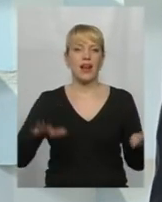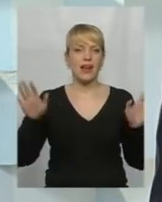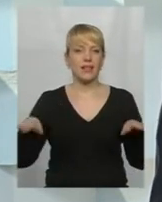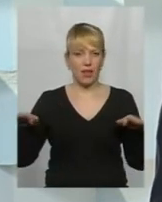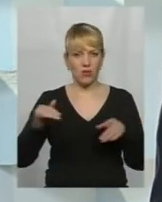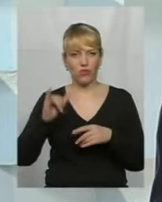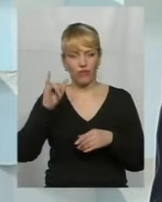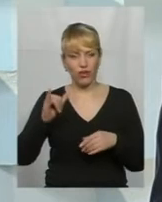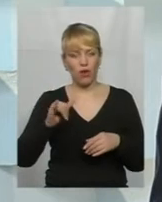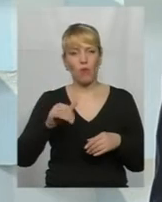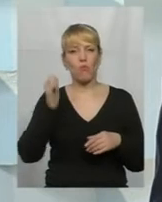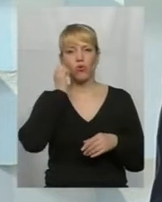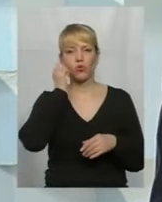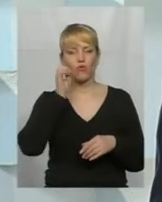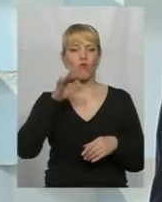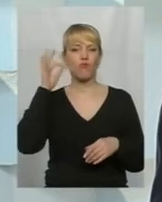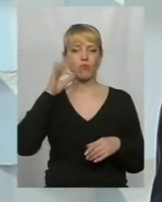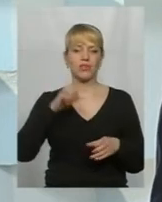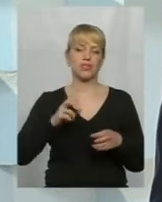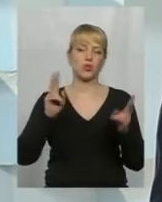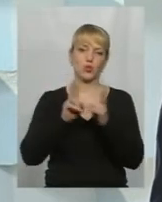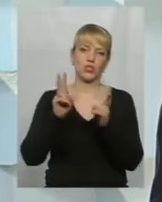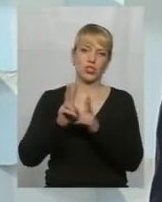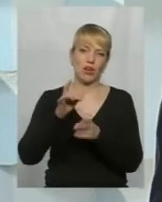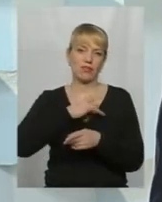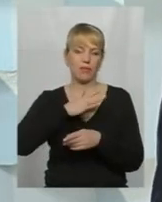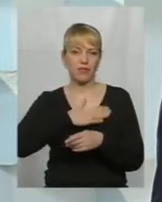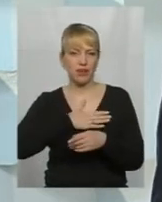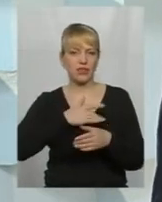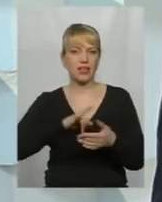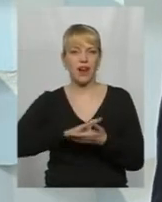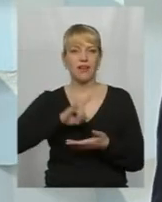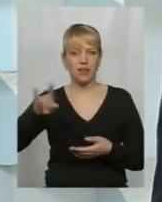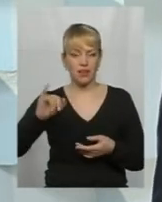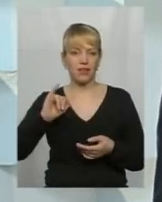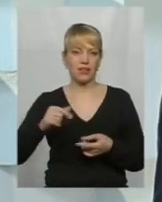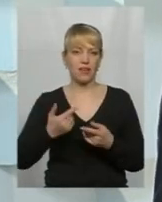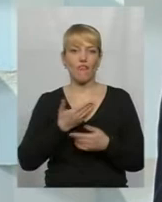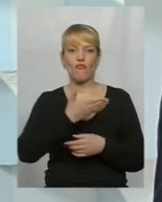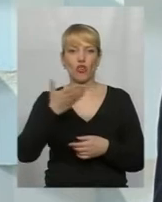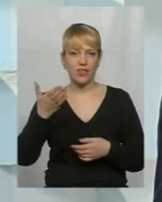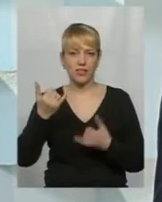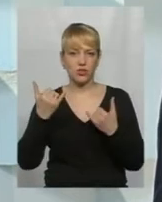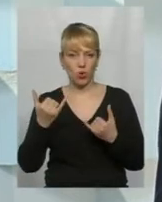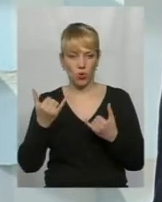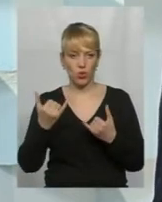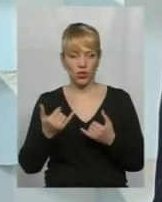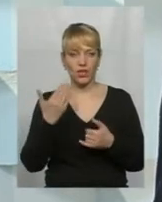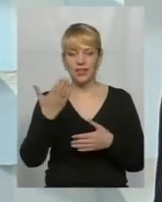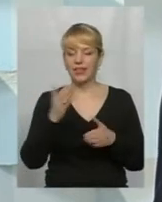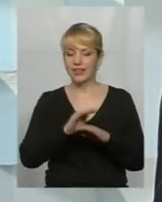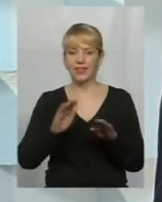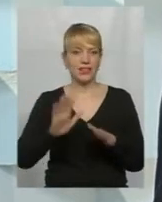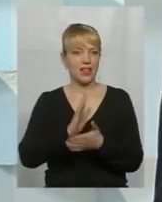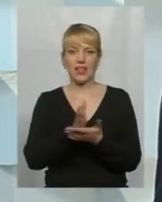в Мінськ, зустрічаються, вирішують свої питання на приватних літаках. І вони сьогодні, їхні діти не